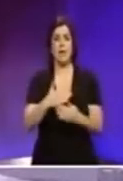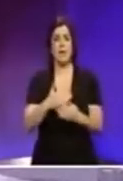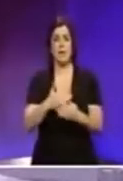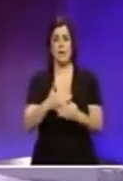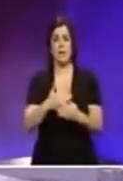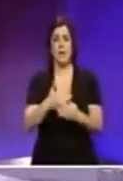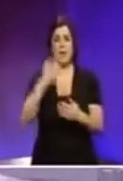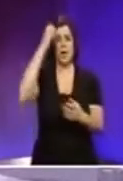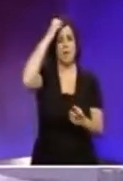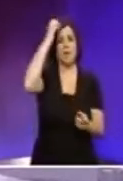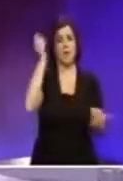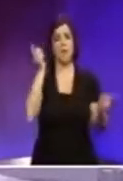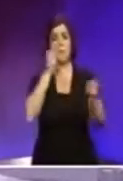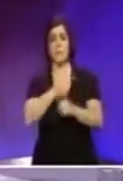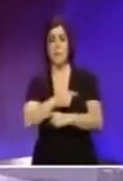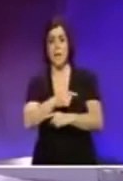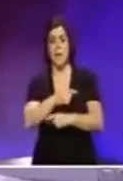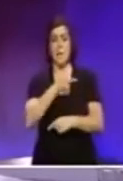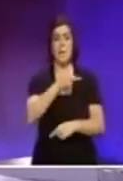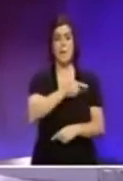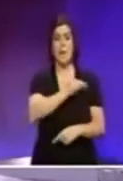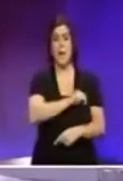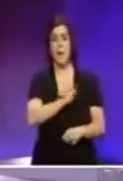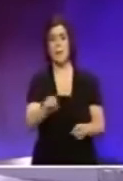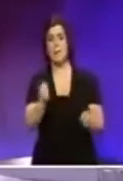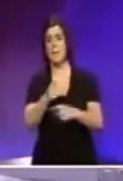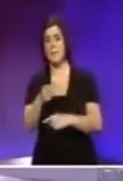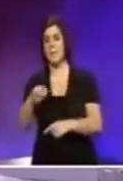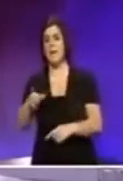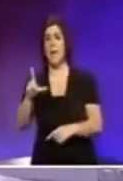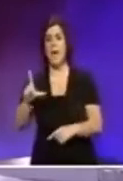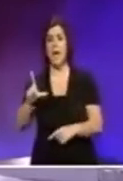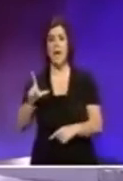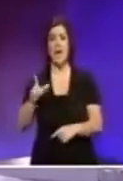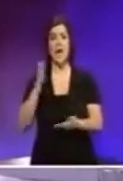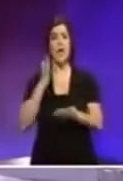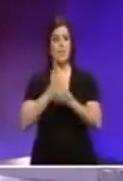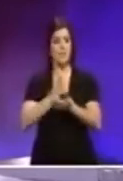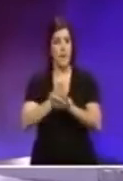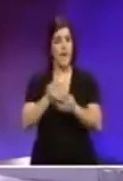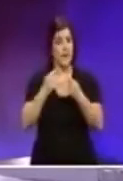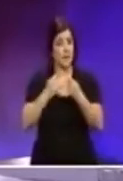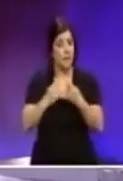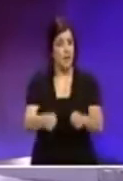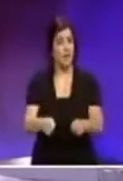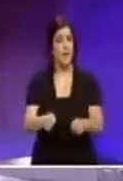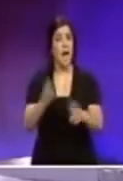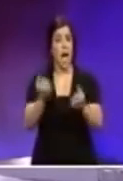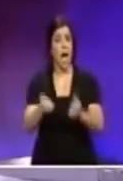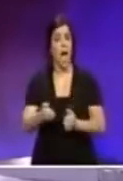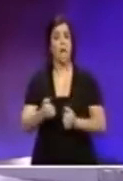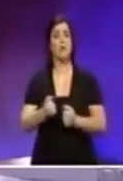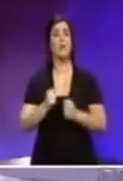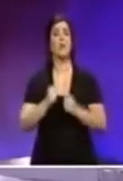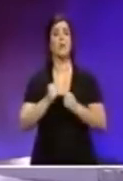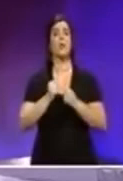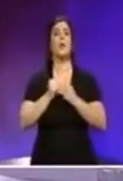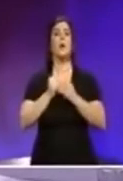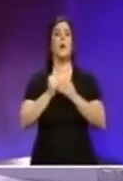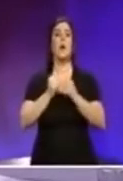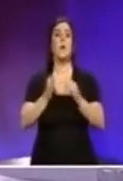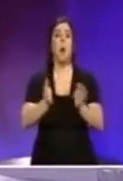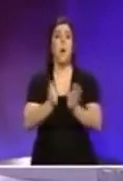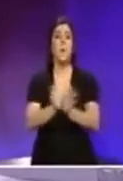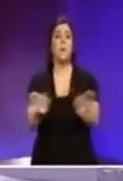għal-Piel fi s-sens li verament kul ċittadin Malti għandu l-possibilita uguali taċċċ għal